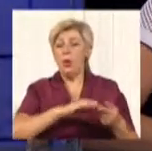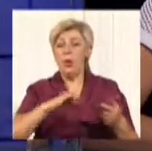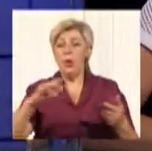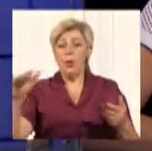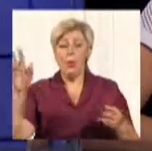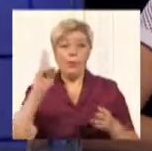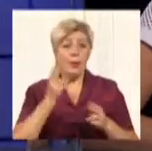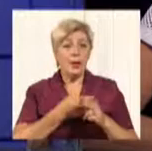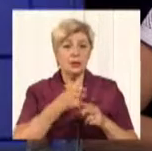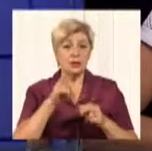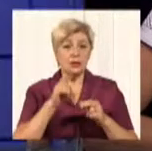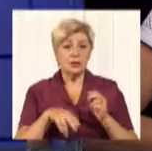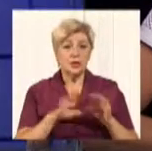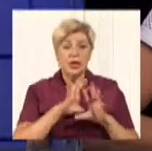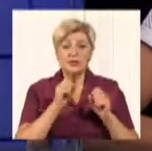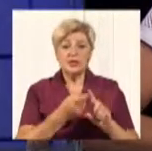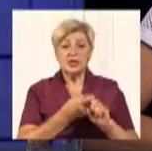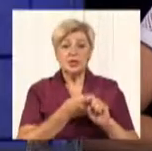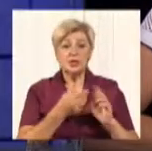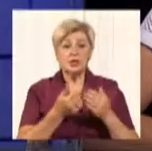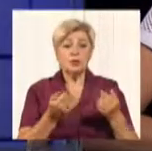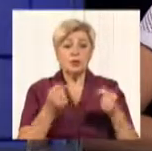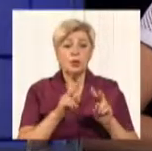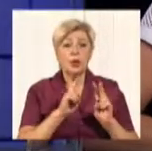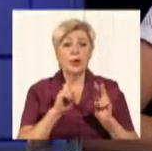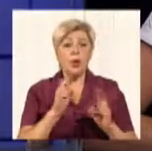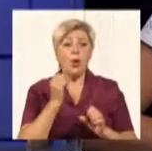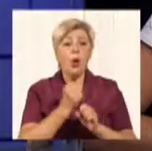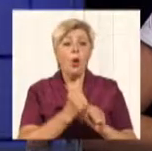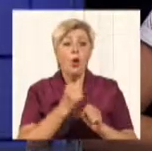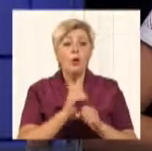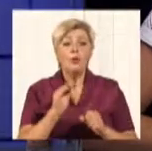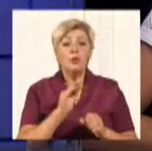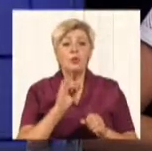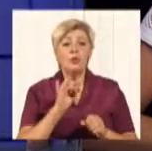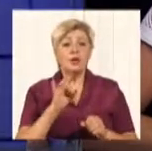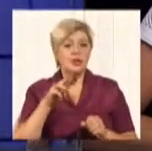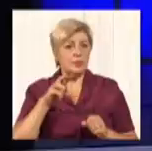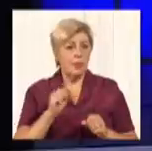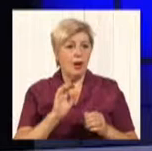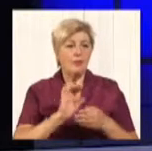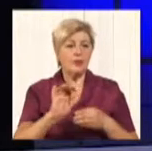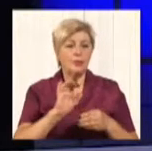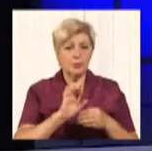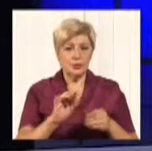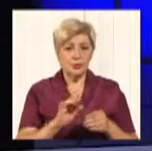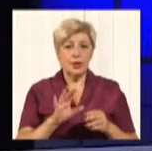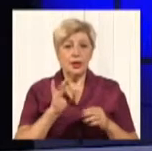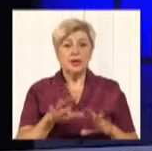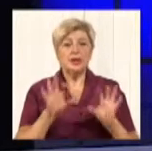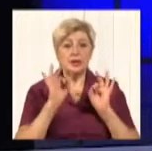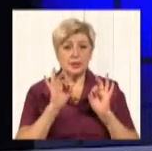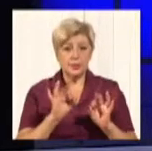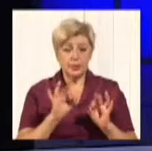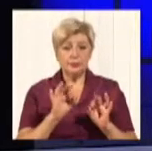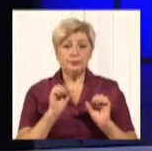залежить від того, якого виробника обирає людина, якої фірми обирає людина цей приймач. І, насправді,